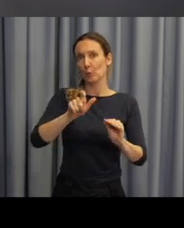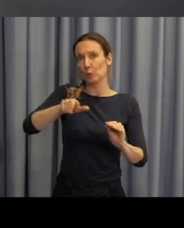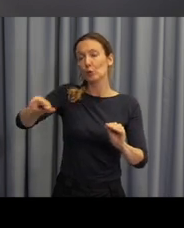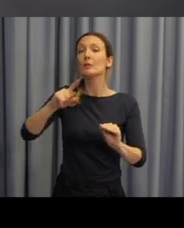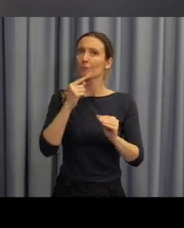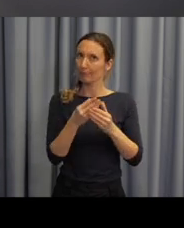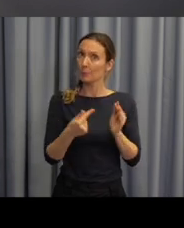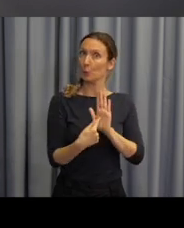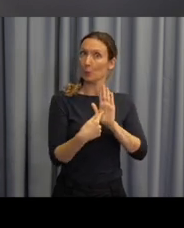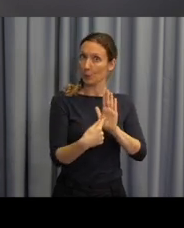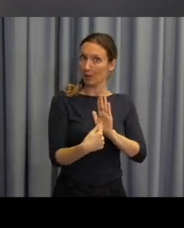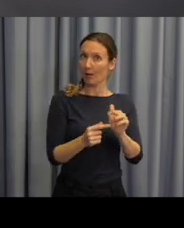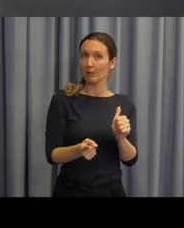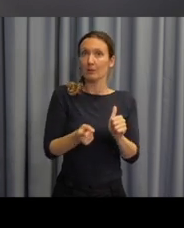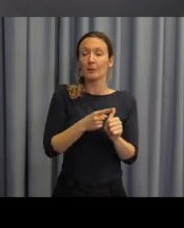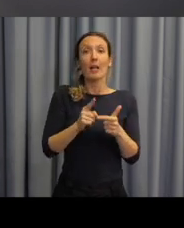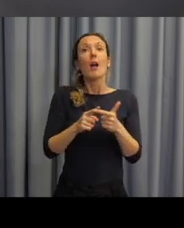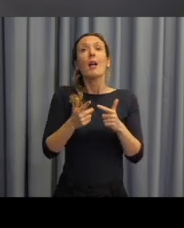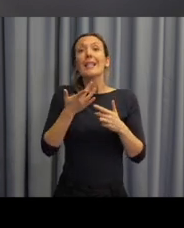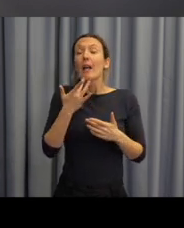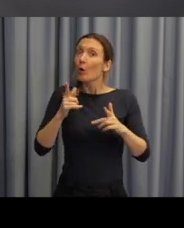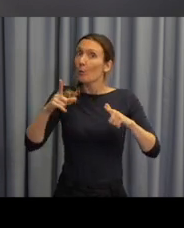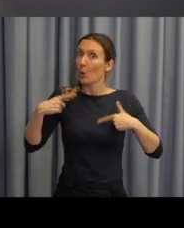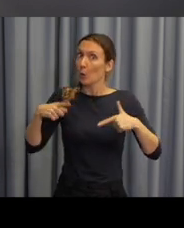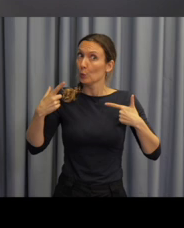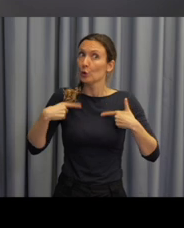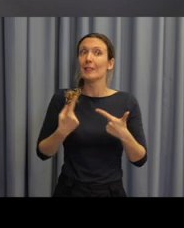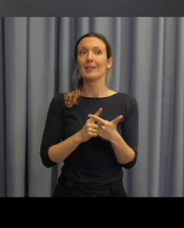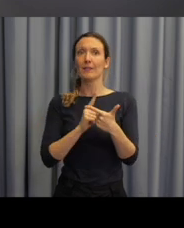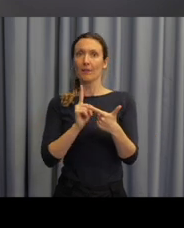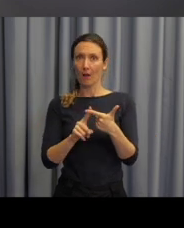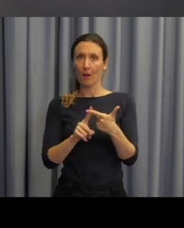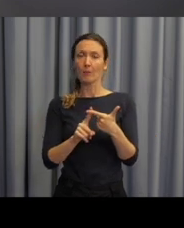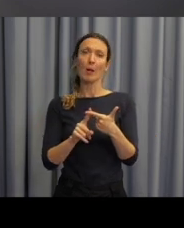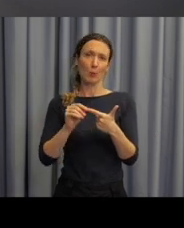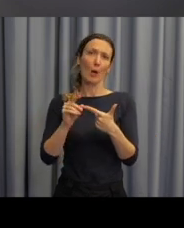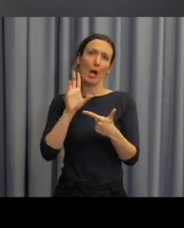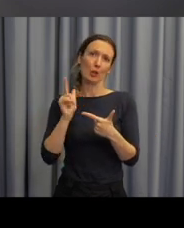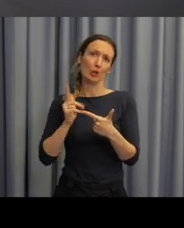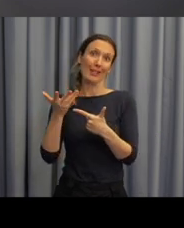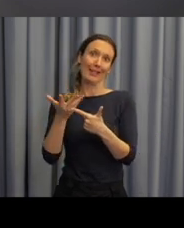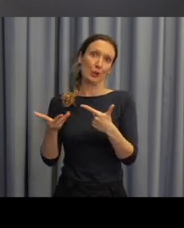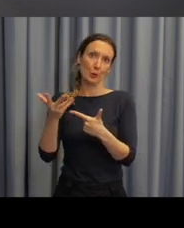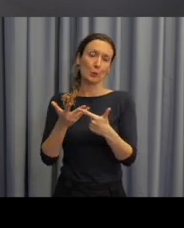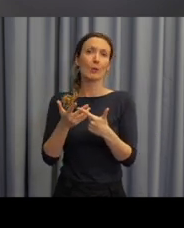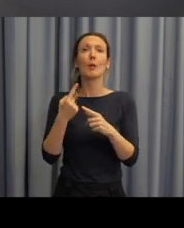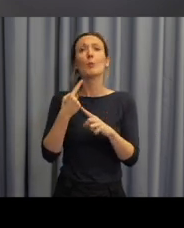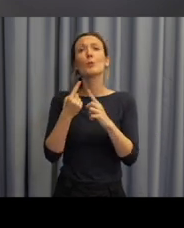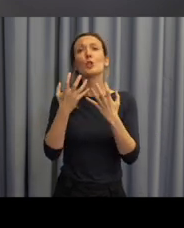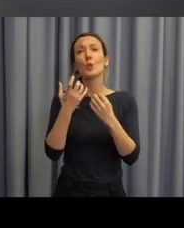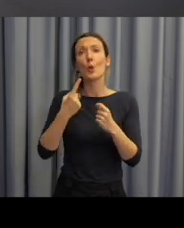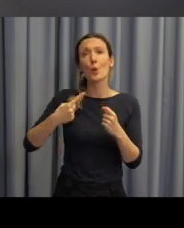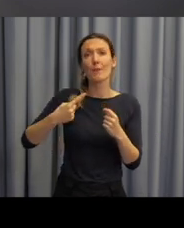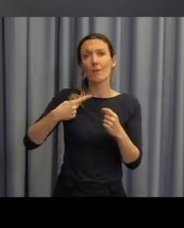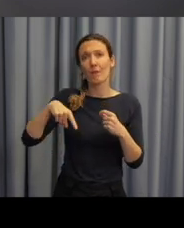naším cílem i diskutovat o možnostech využití metodické podpory. V našem případě v diskuzním části. A doufám, že tenhle webinář zahojuje